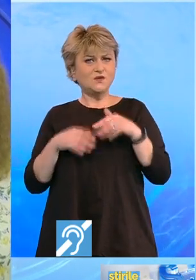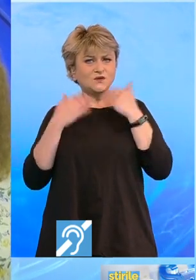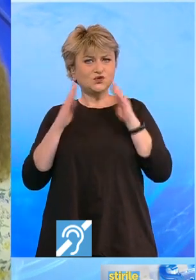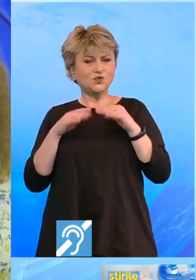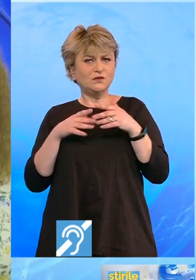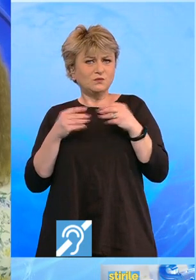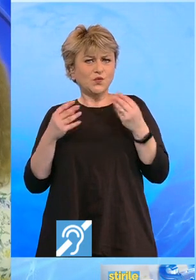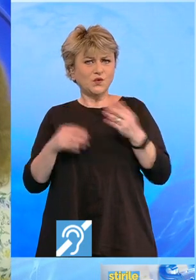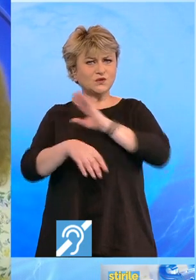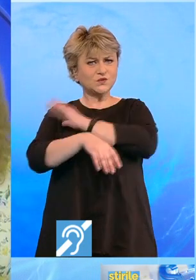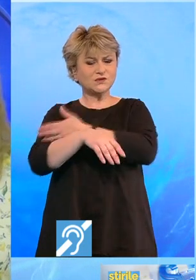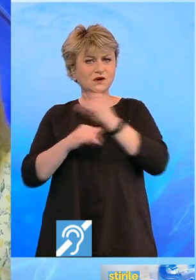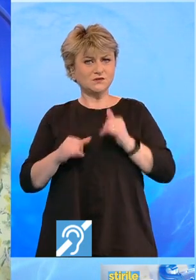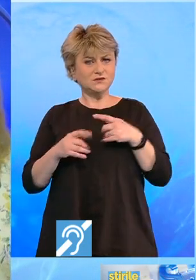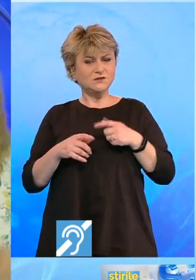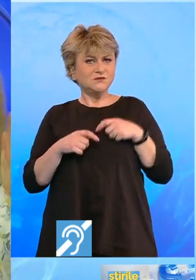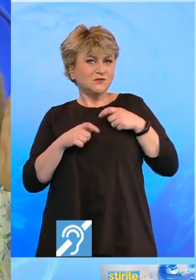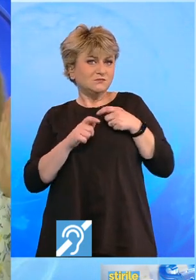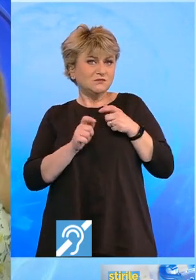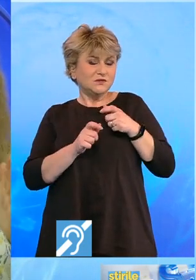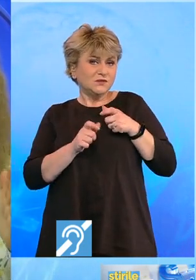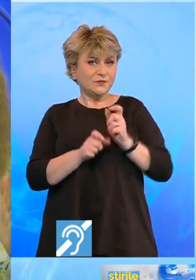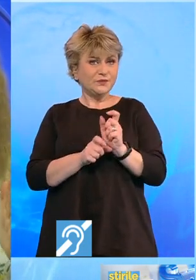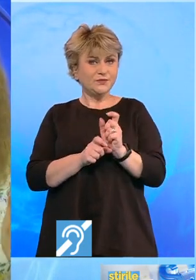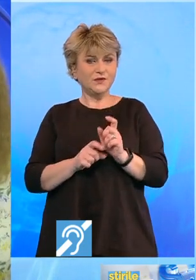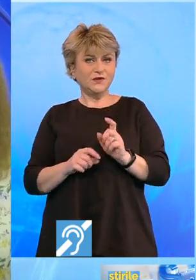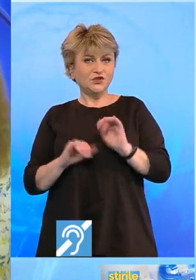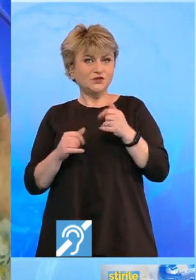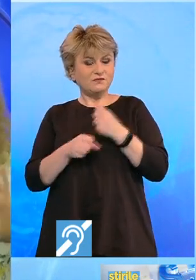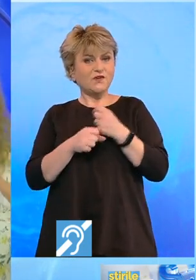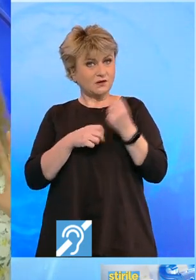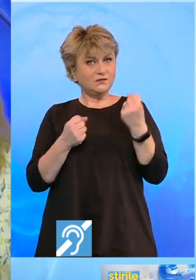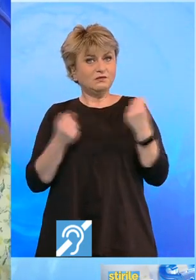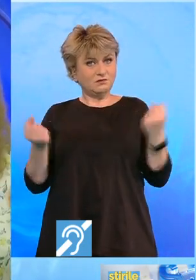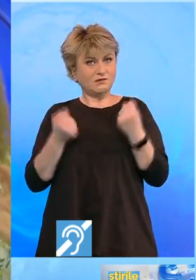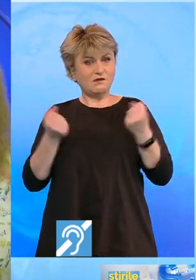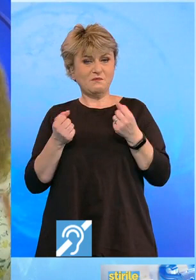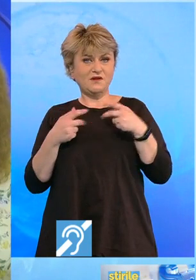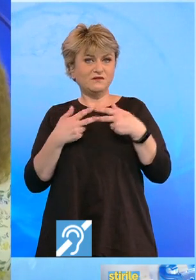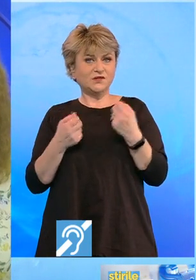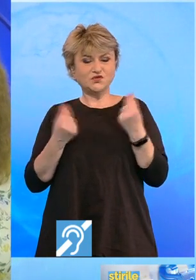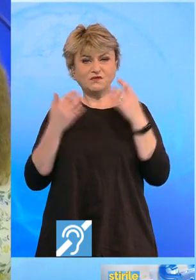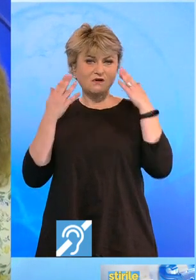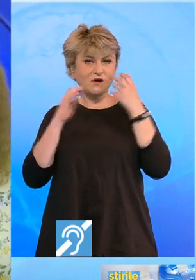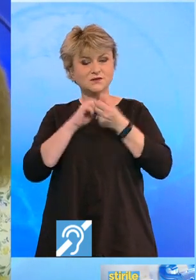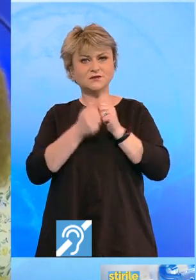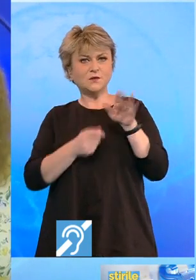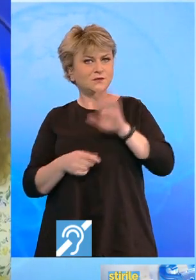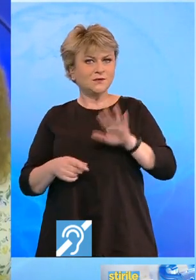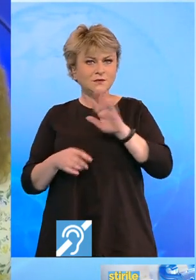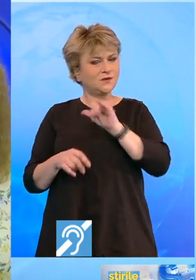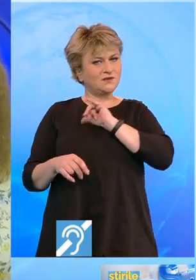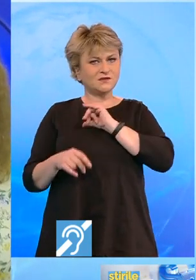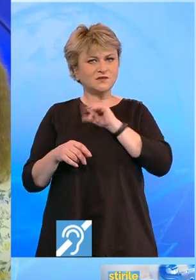de multă autoritate astăzi, se impun sau își fac treaba pe culoarul lor, fără să se lase abătute sau influențate. Le